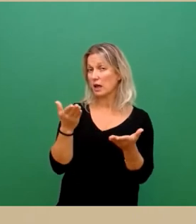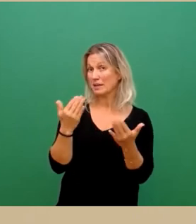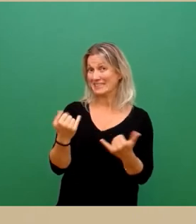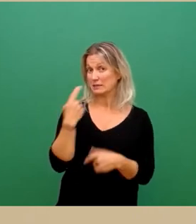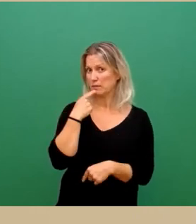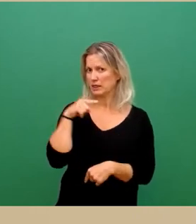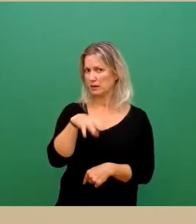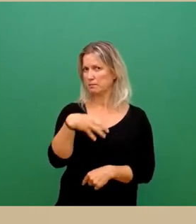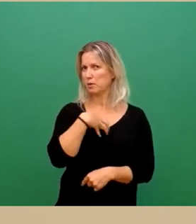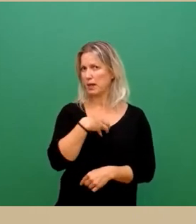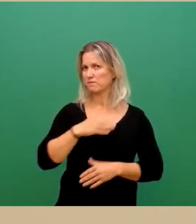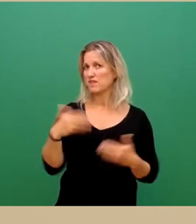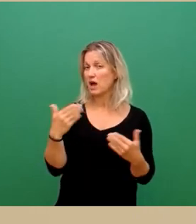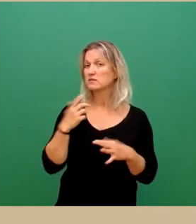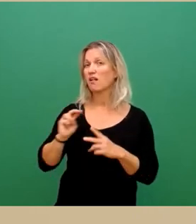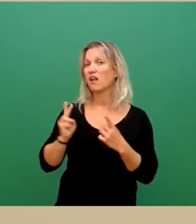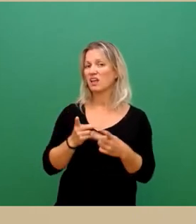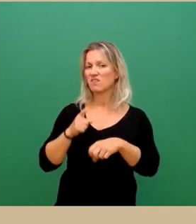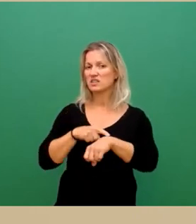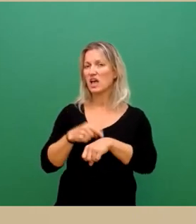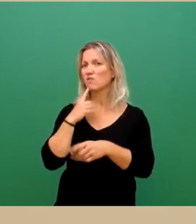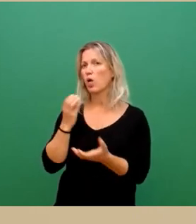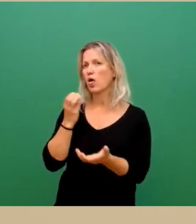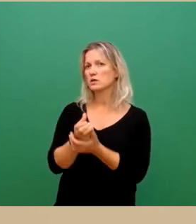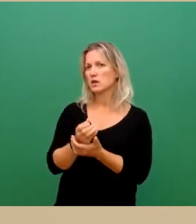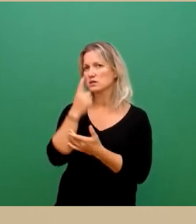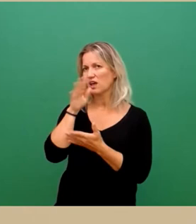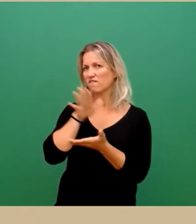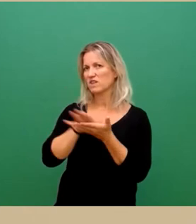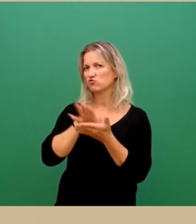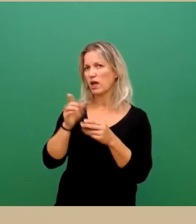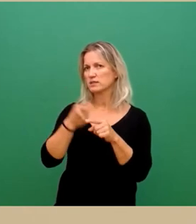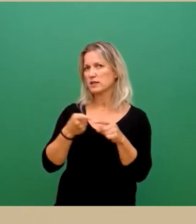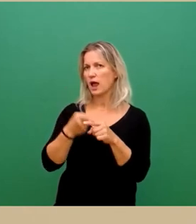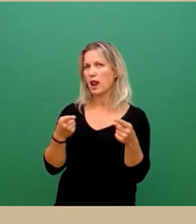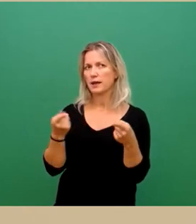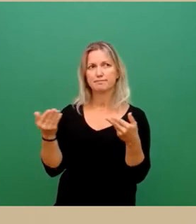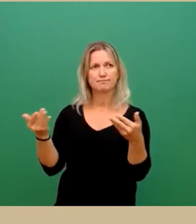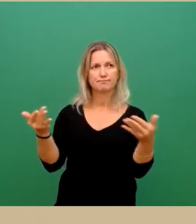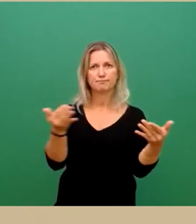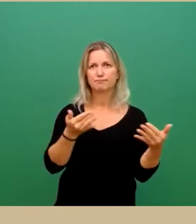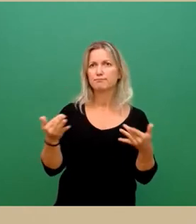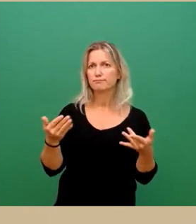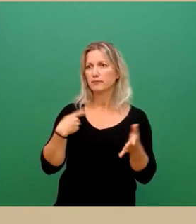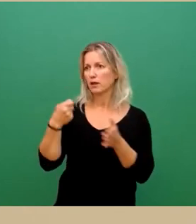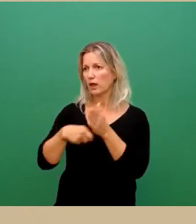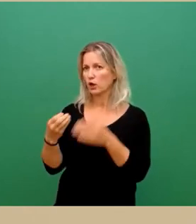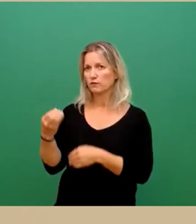das Thema Lieferzeiten von Ersatz- und Verschleißteilen, die auf dem Markt eben nicht oder nur verzögert